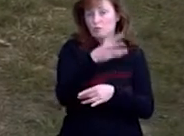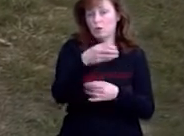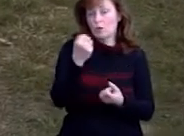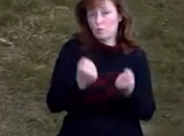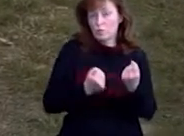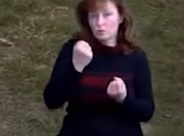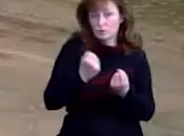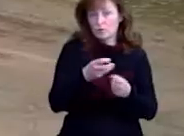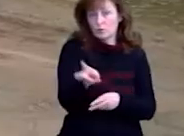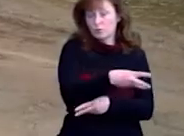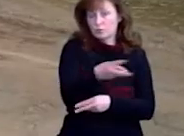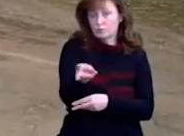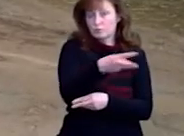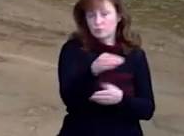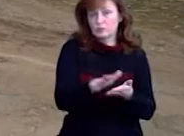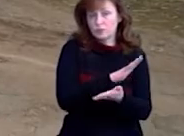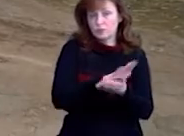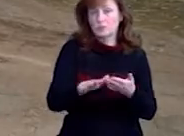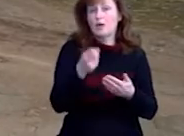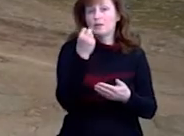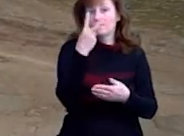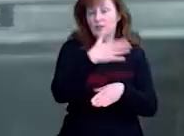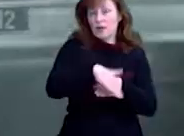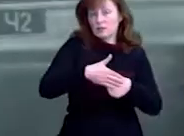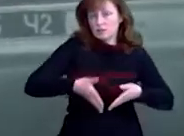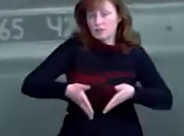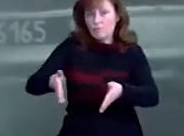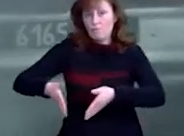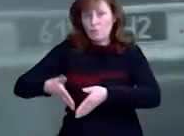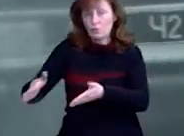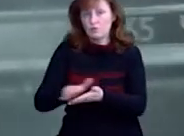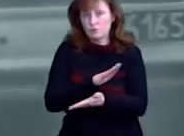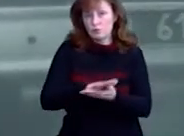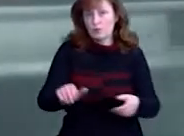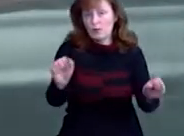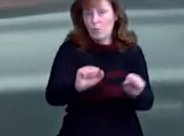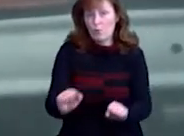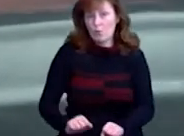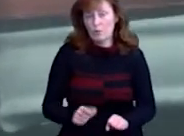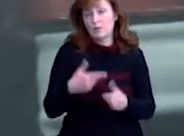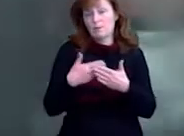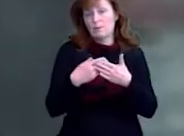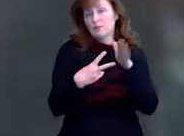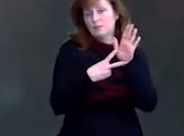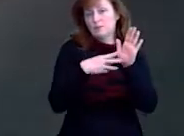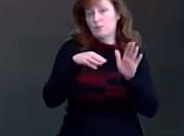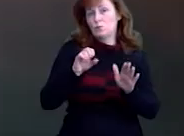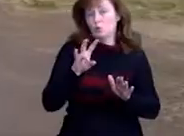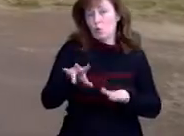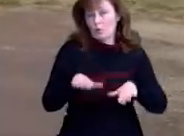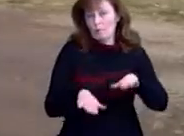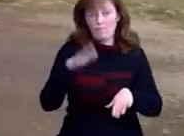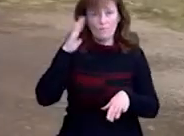вулиці. Всього обробили 12 вулиць із 25 та 2 провулки. На це пішло близько 7 тонн води з